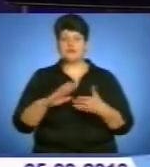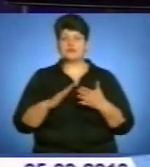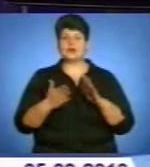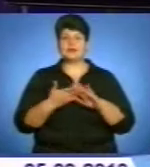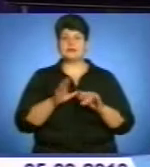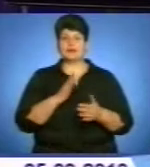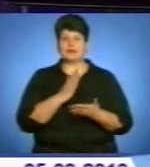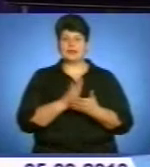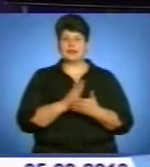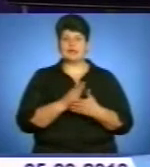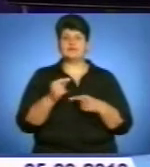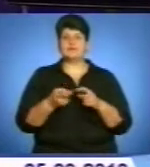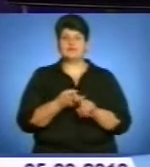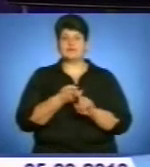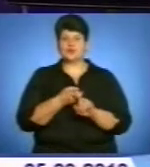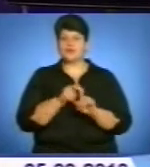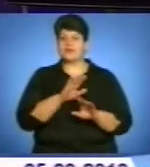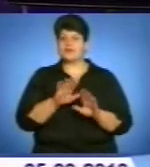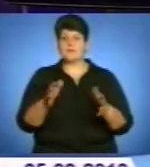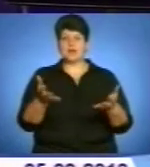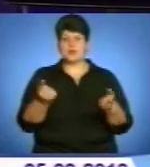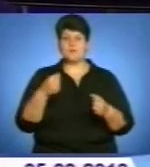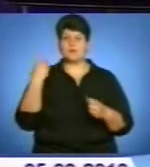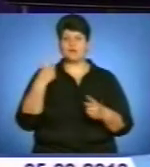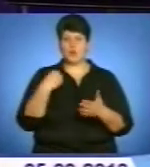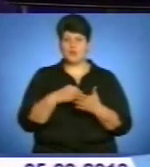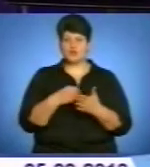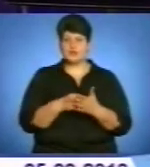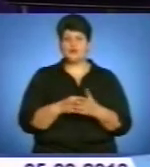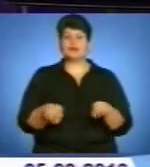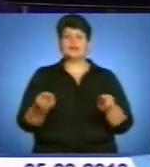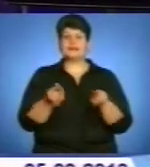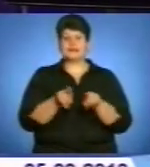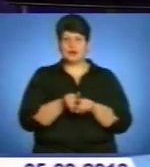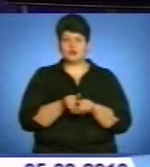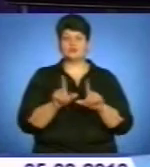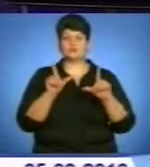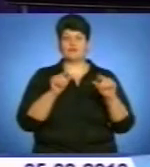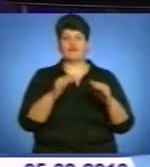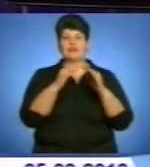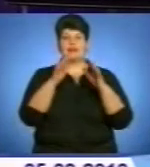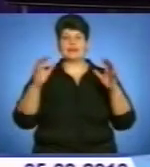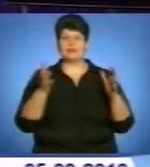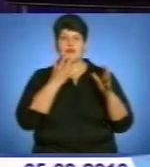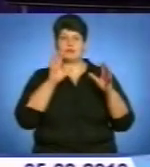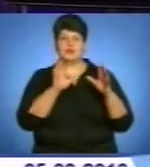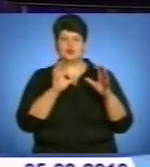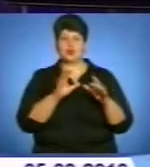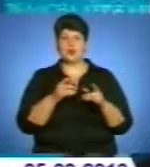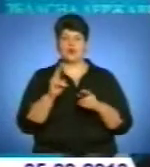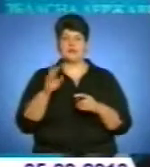склалася внаслідок неприйняття обласного бюджету. Також керівник краю завітав до тепличного комбінату в селі Синьків.